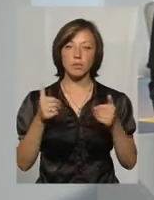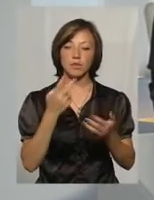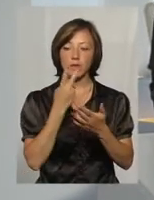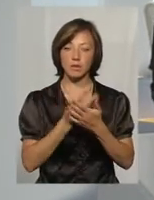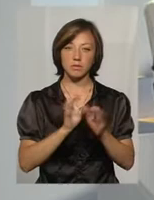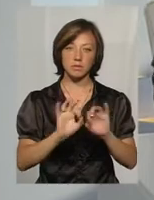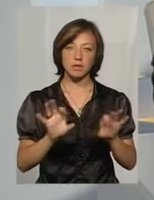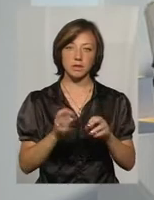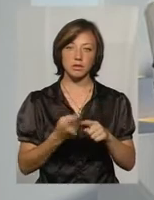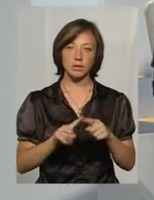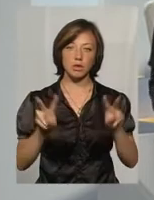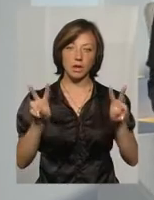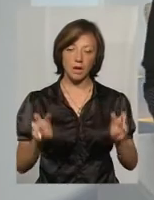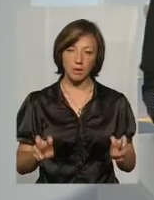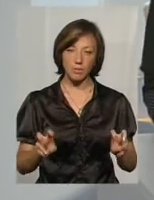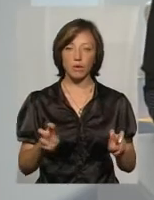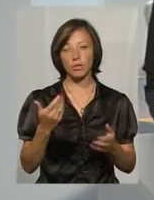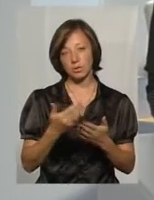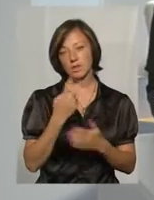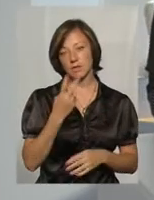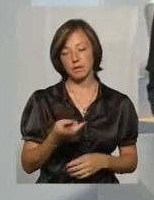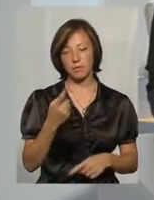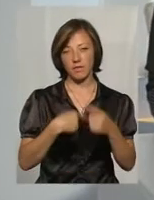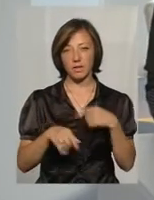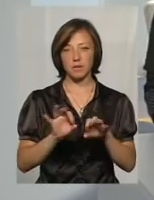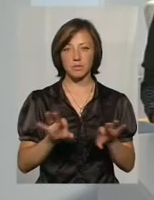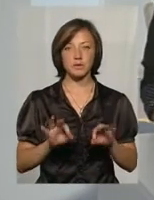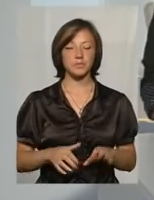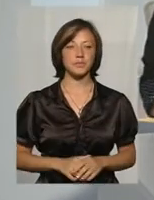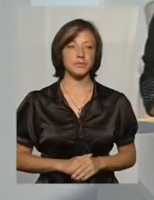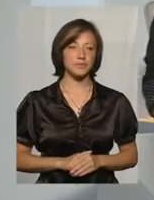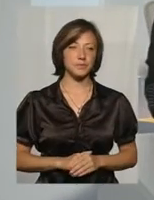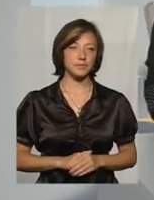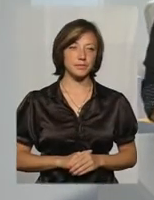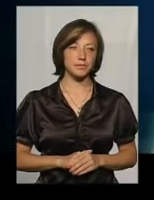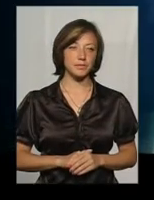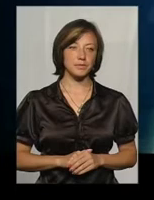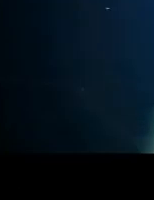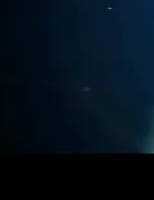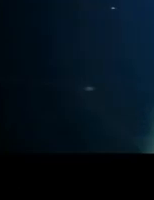вам сюжет на цю тему. Отож, дивіться і повертаємося у студію говорити далі.